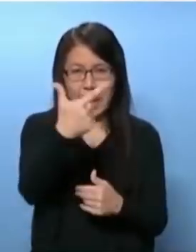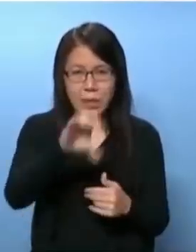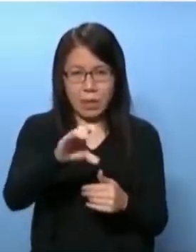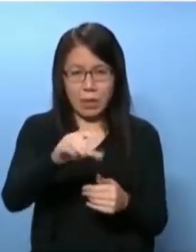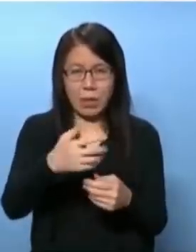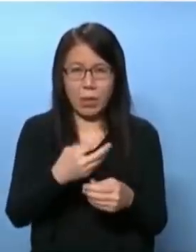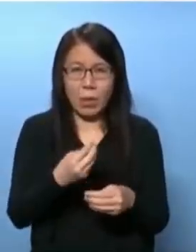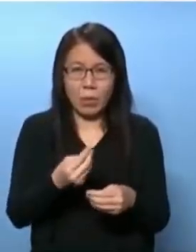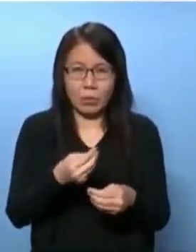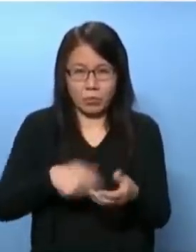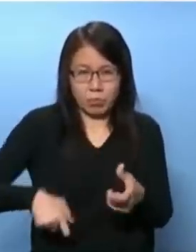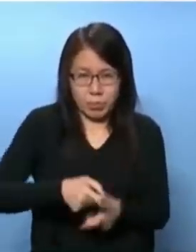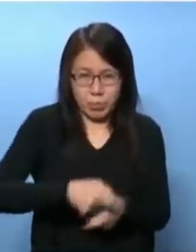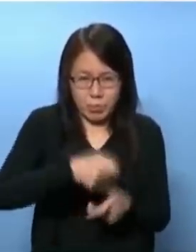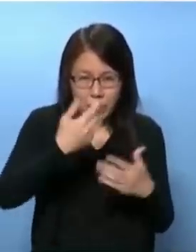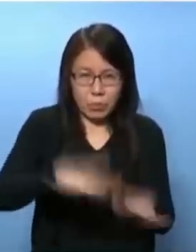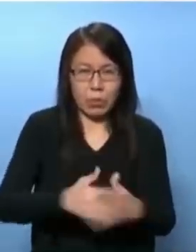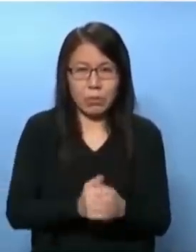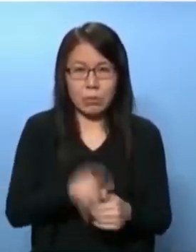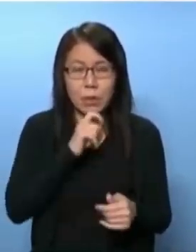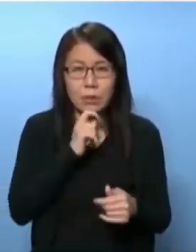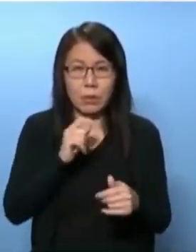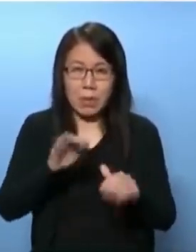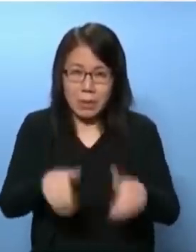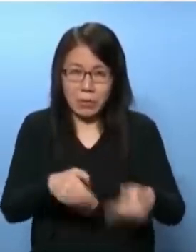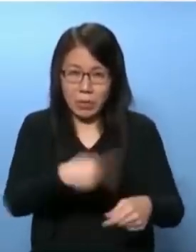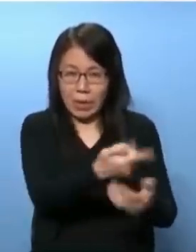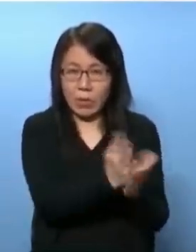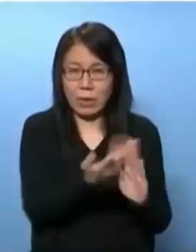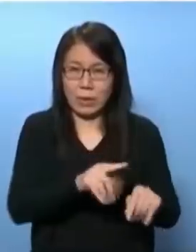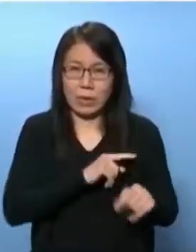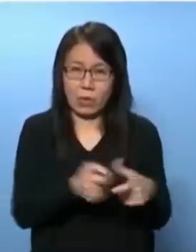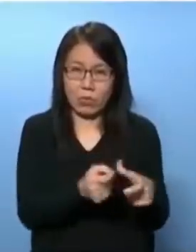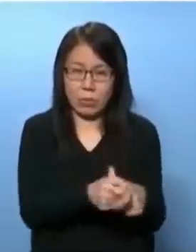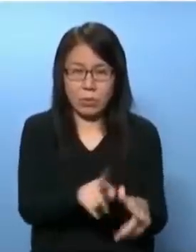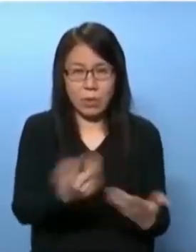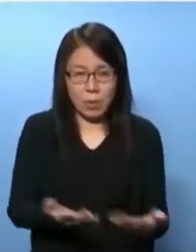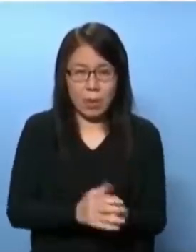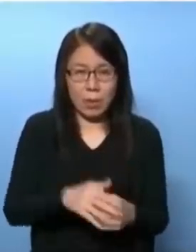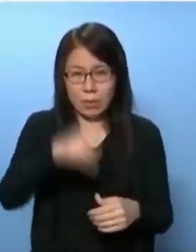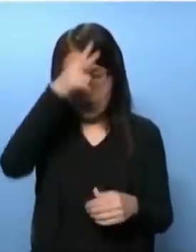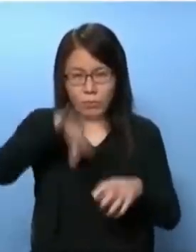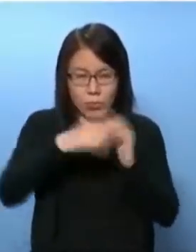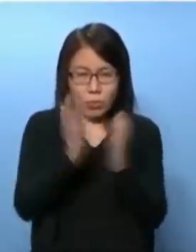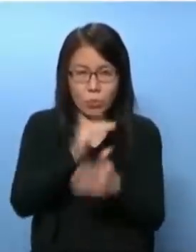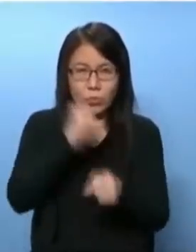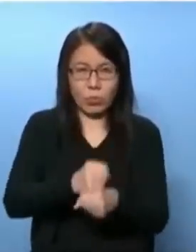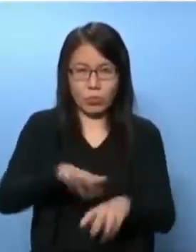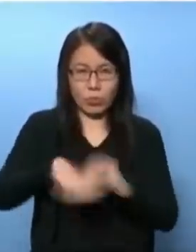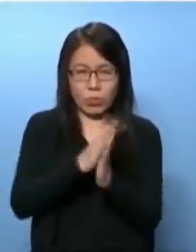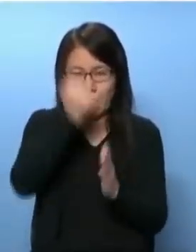毒不过亿了自己人现在整个政府做所有的事都是不堪入目是犯统